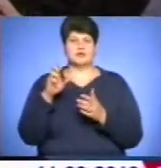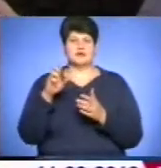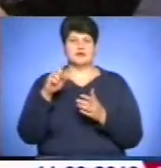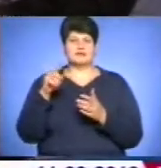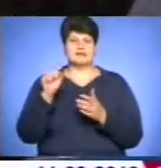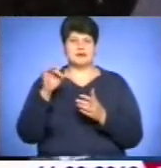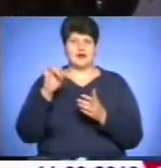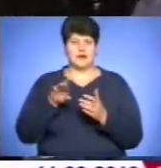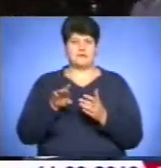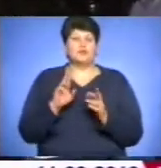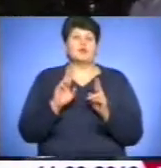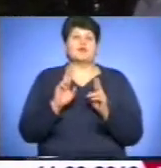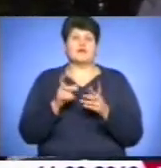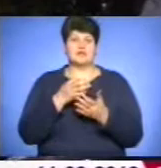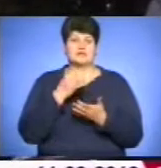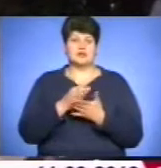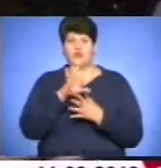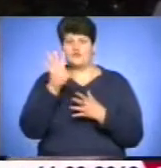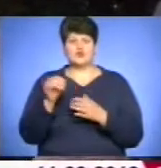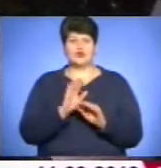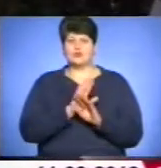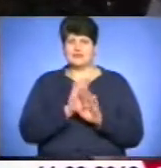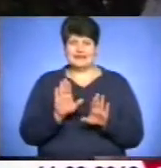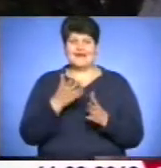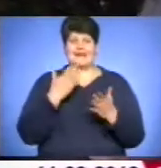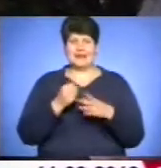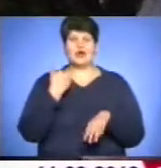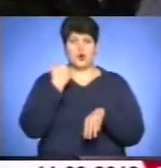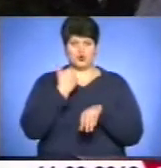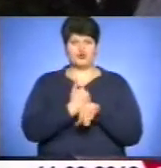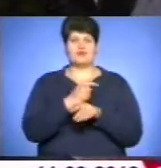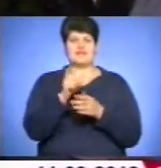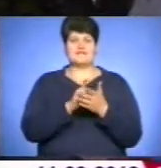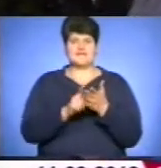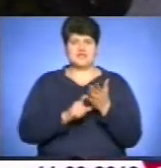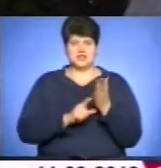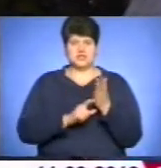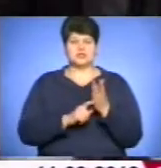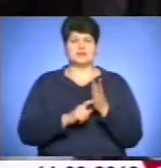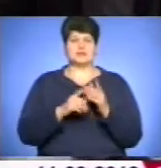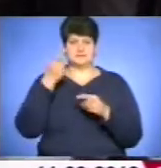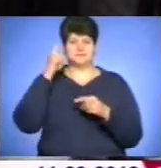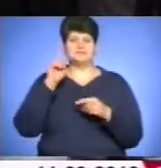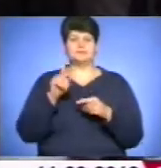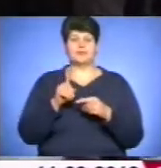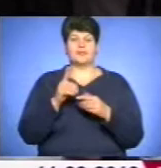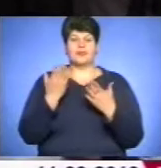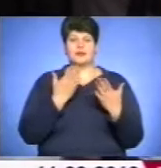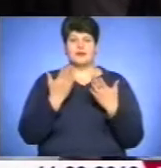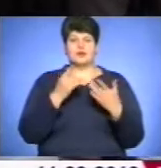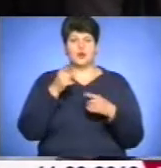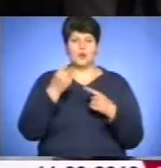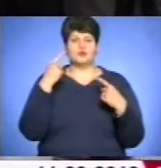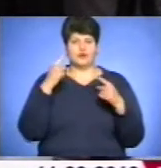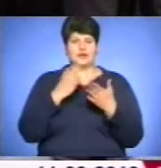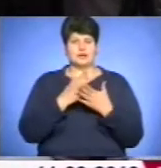Як сказати, всього ні, але основні вірші і поеми перечитав. Його твори для сучасників близькими